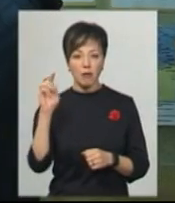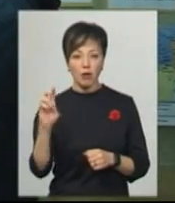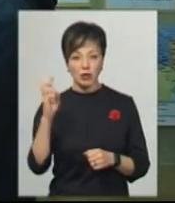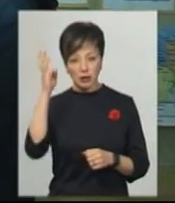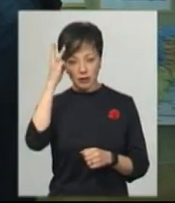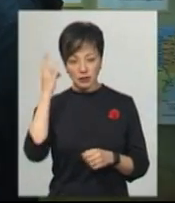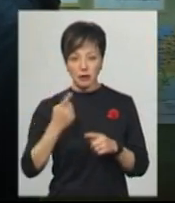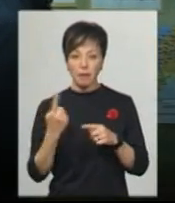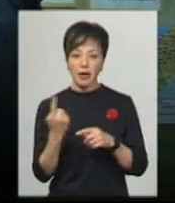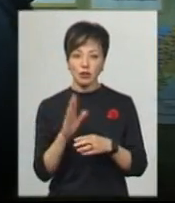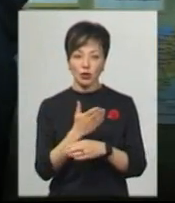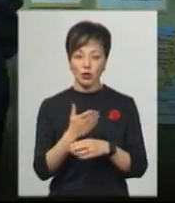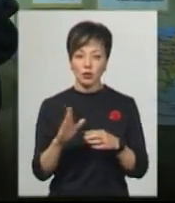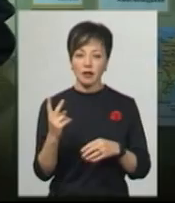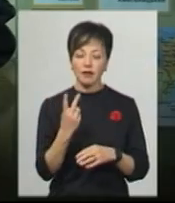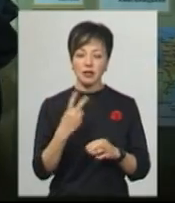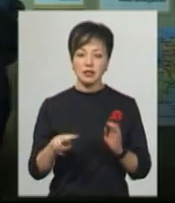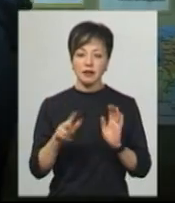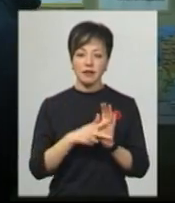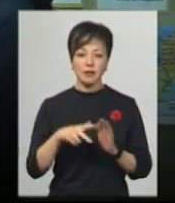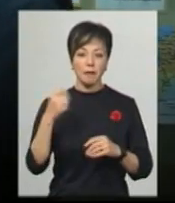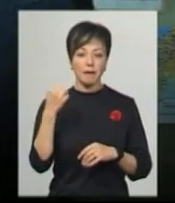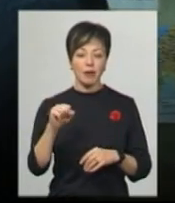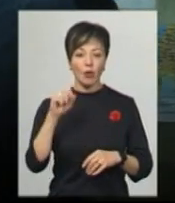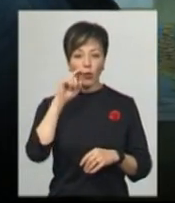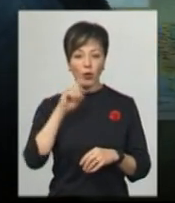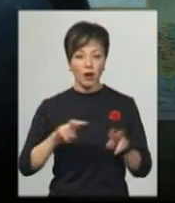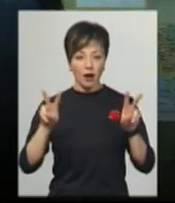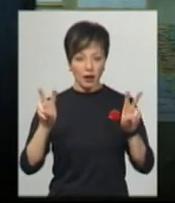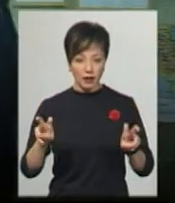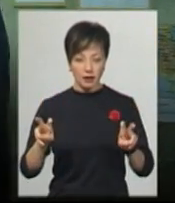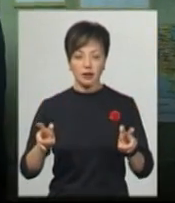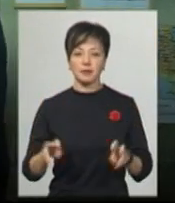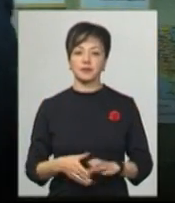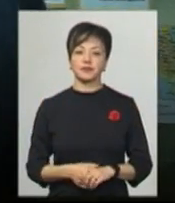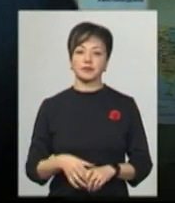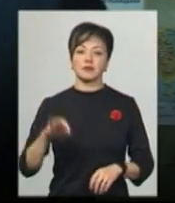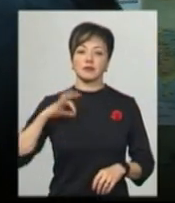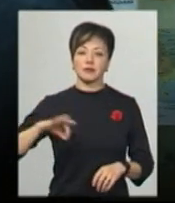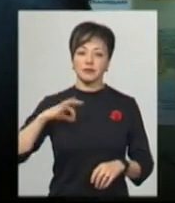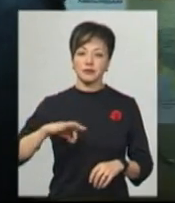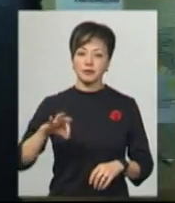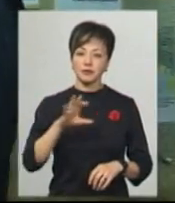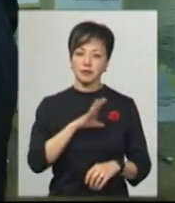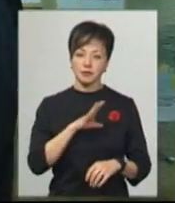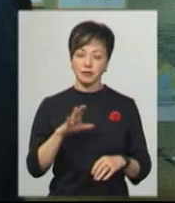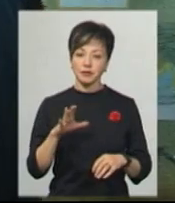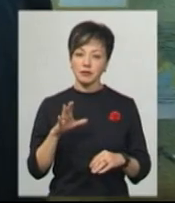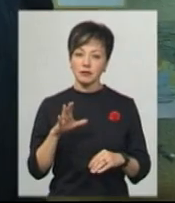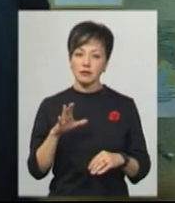Перший розділ 28 перемог України. Використовувалися досить такі